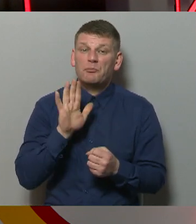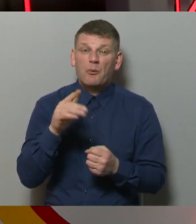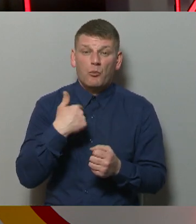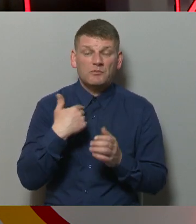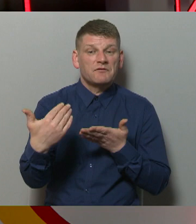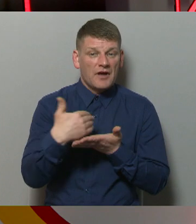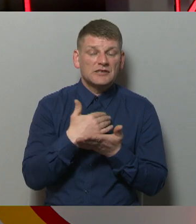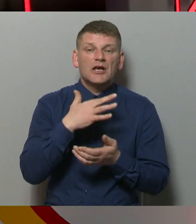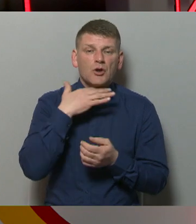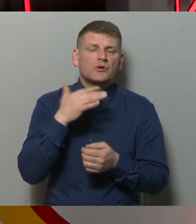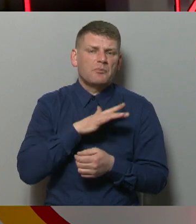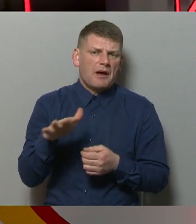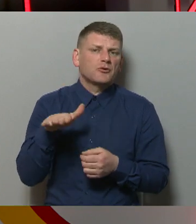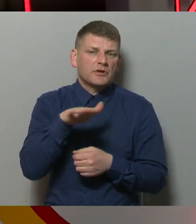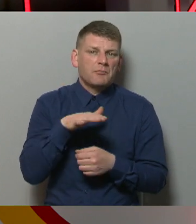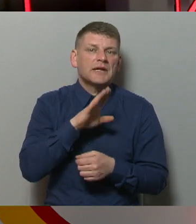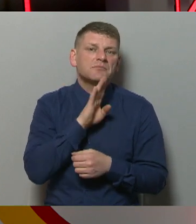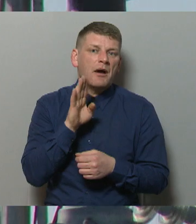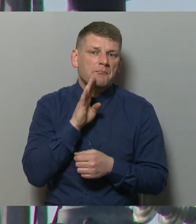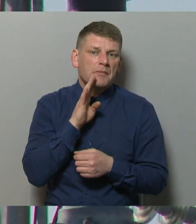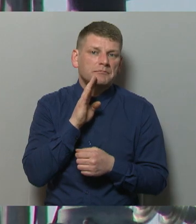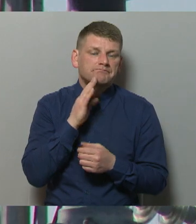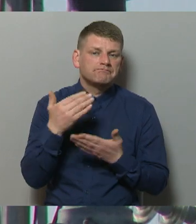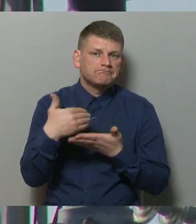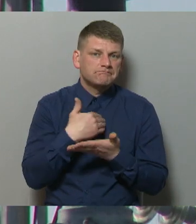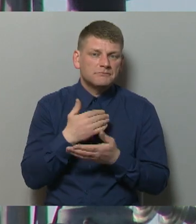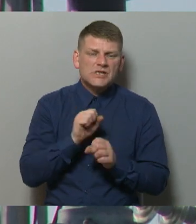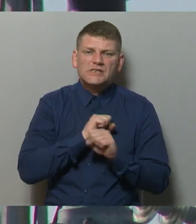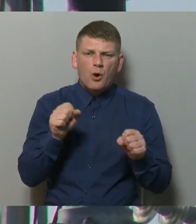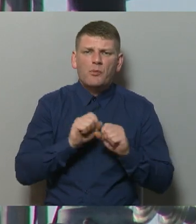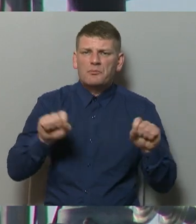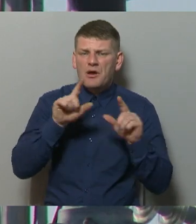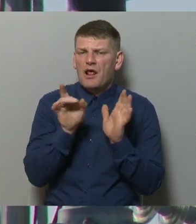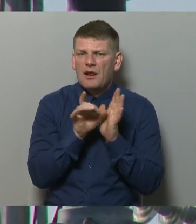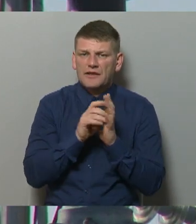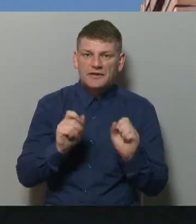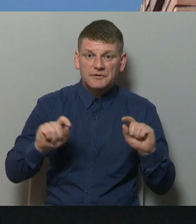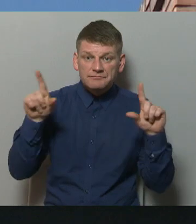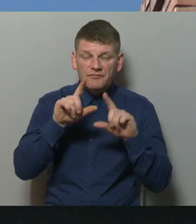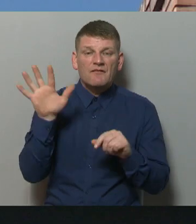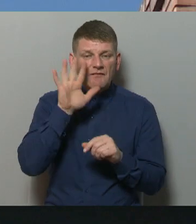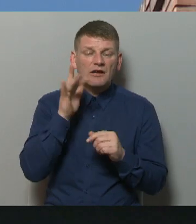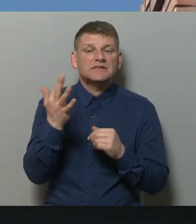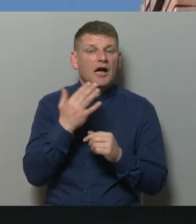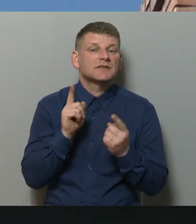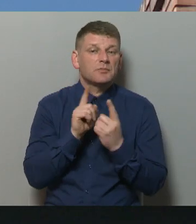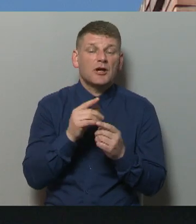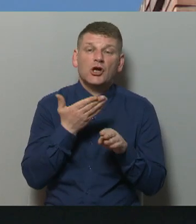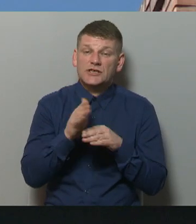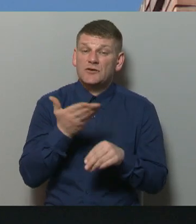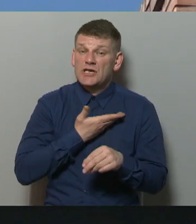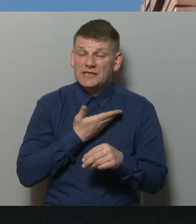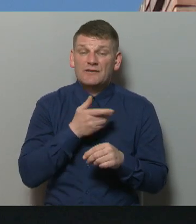vērsās daudzbērnu ģimenes mamma. Strauji pieaugot elektrības cenām, valsts nāca preti atsevišķām